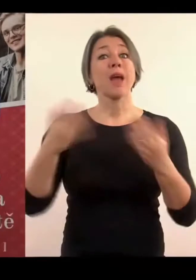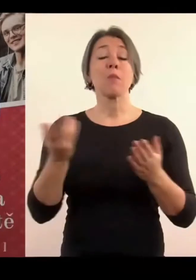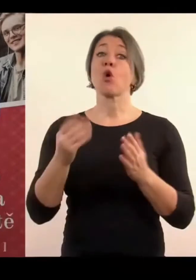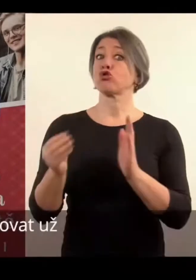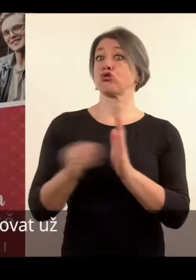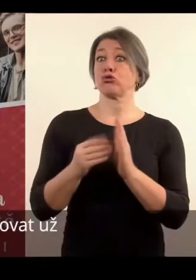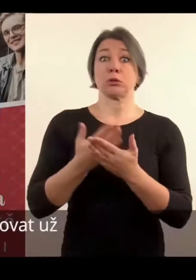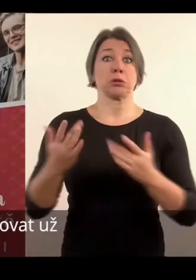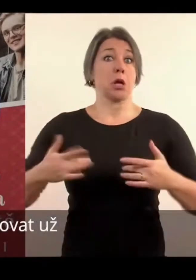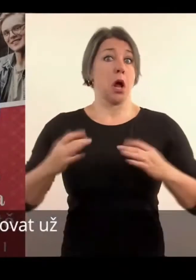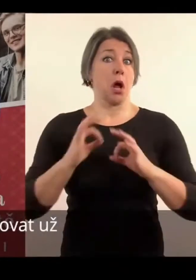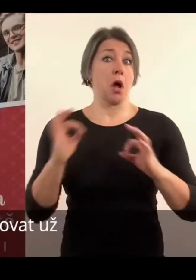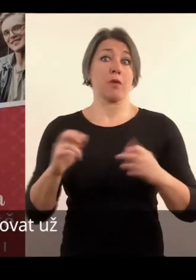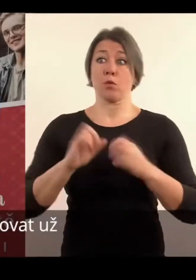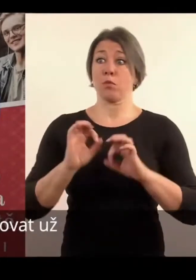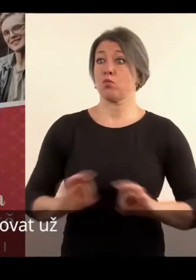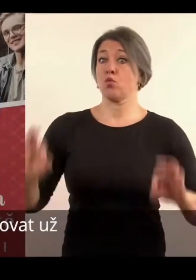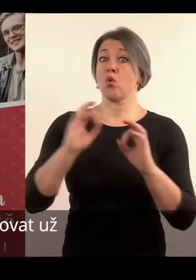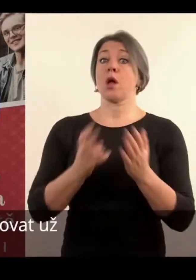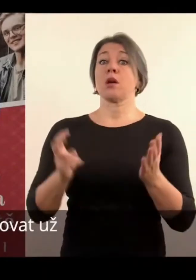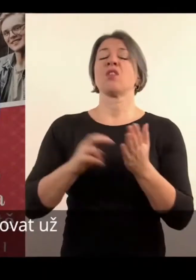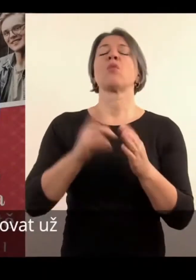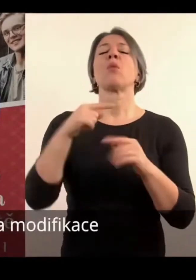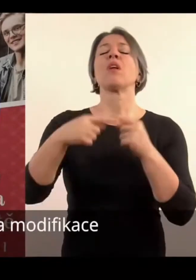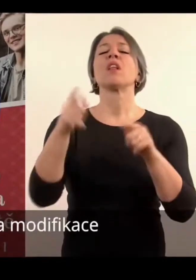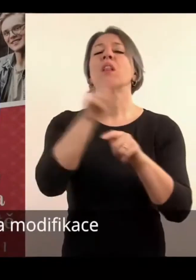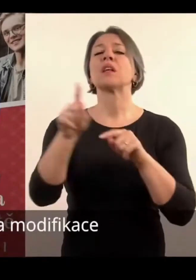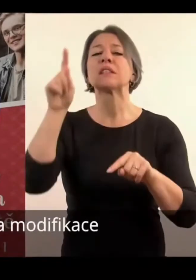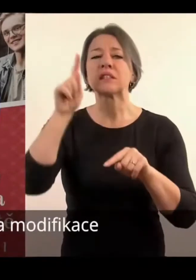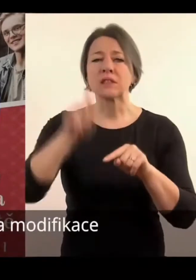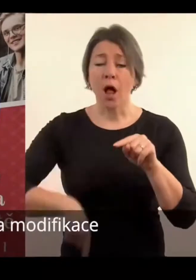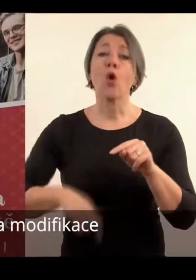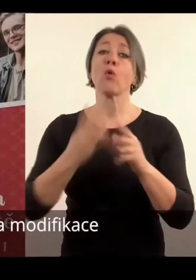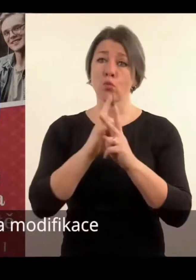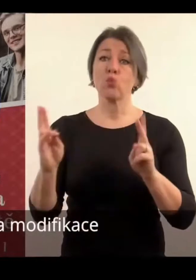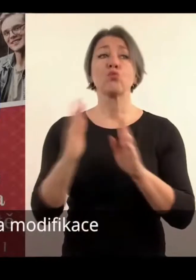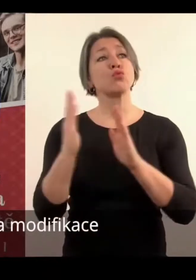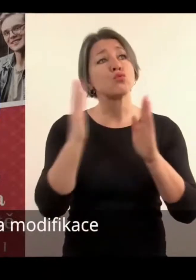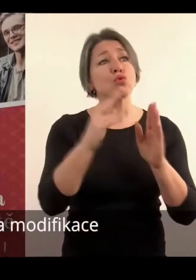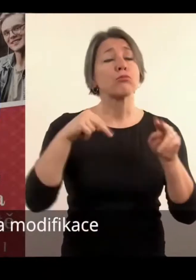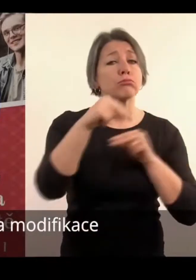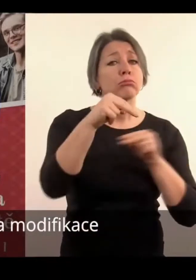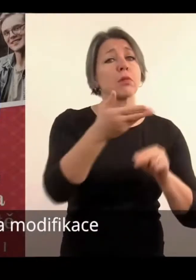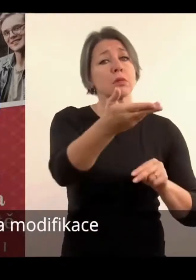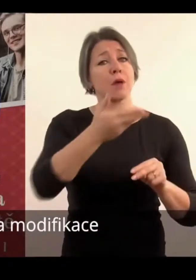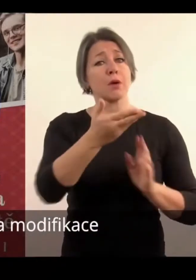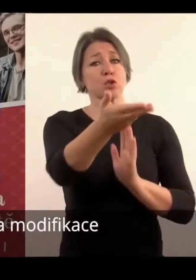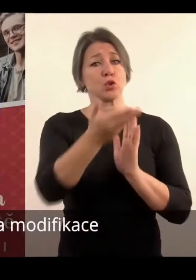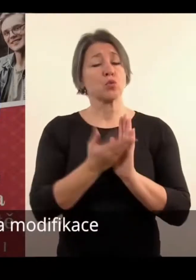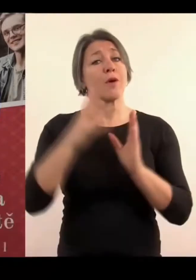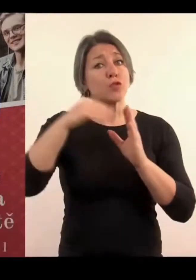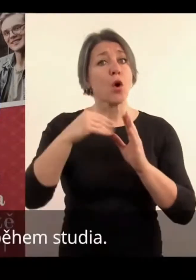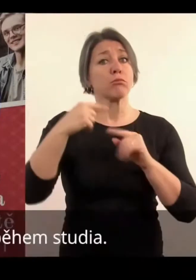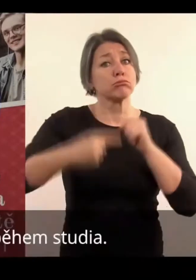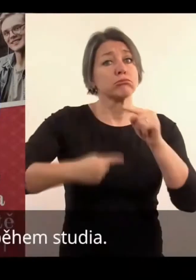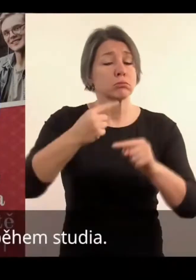nejlépe je samozřejmě zevidovat už na začátku studia, abyste mohli čerpat ty škůzyby a modifikace hned od začátku, ale je možné